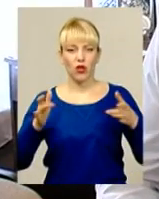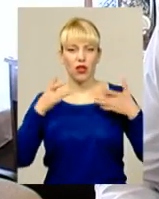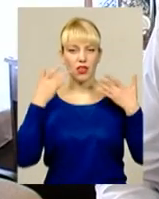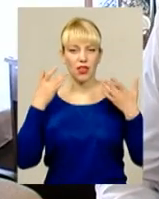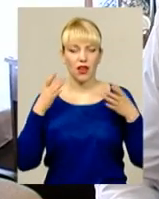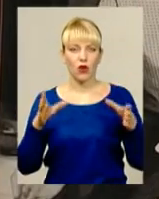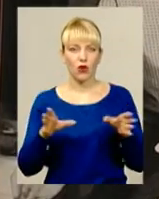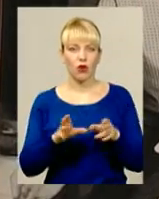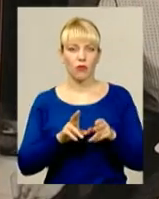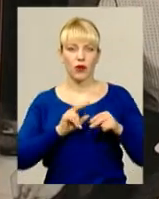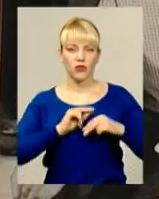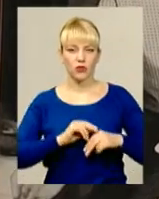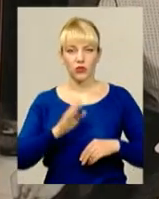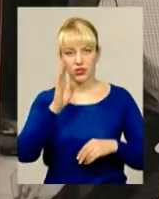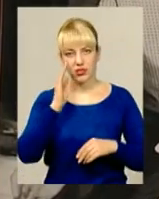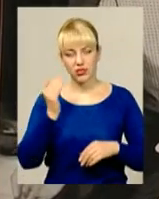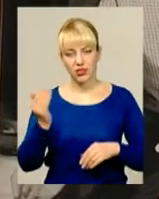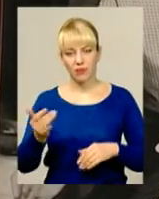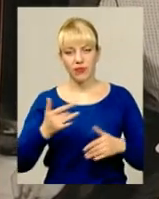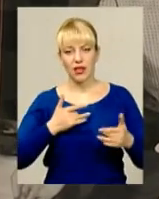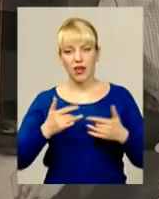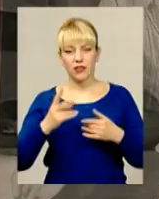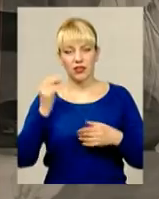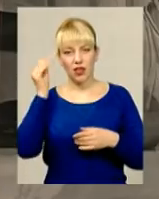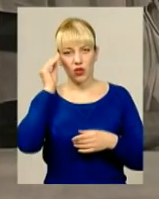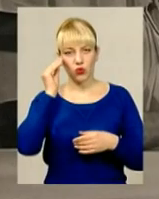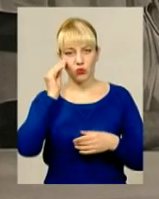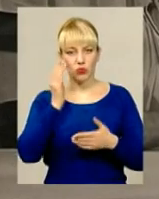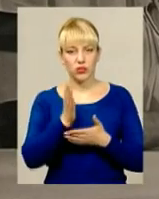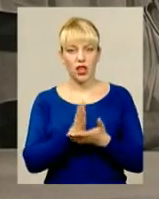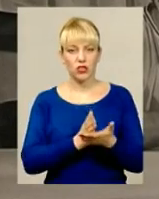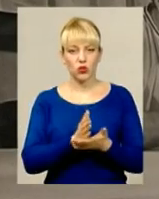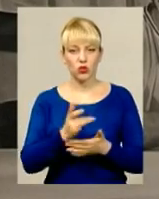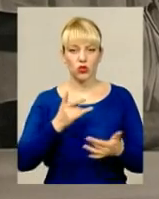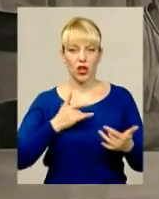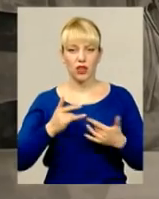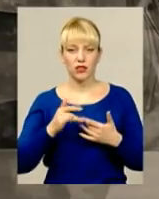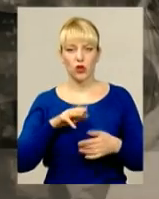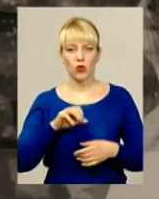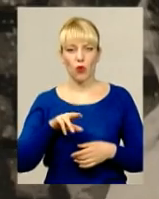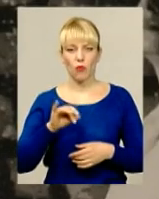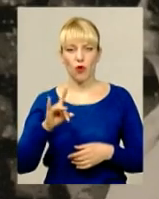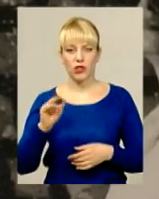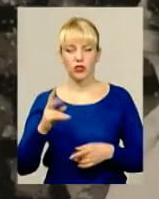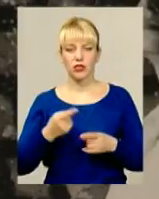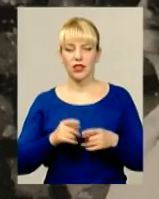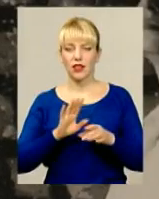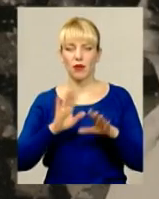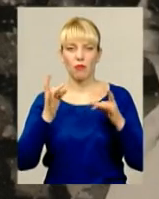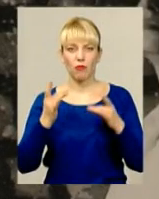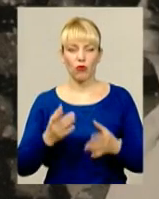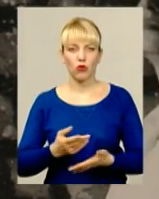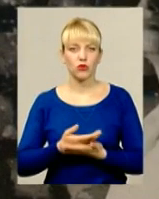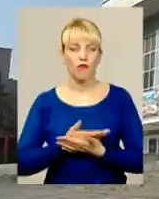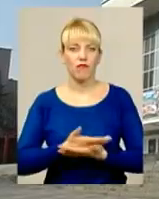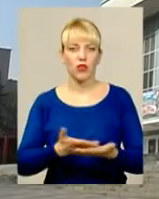працюється з ним. Театр, на думку заслуженого артиста України Топоринського, це не просто видовище, а важливий